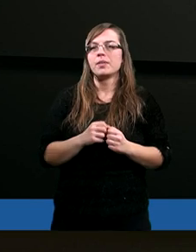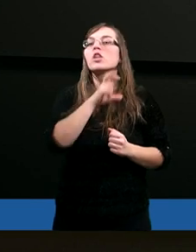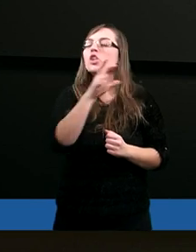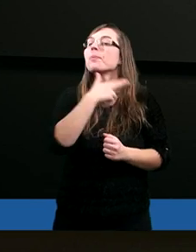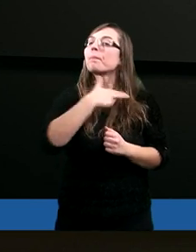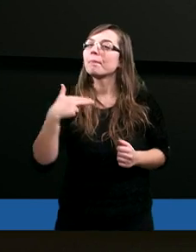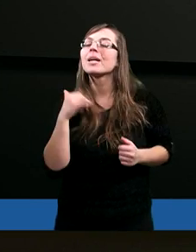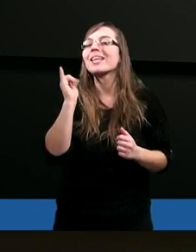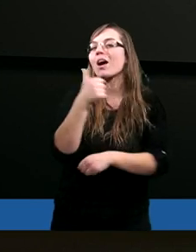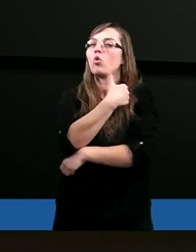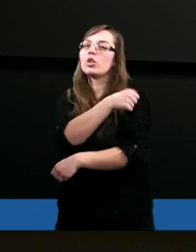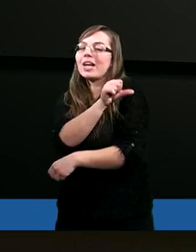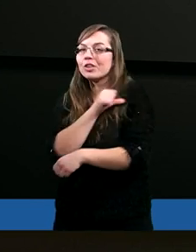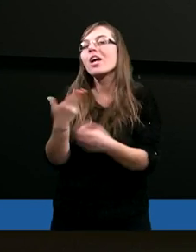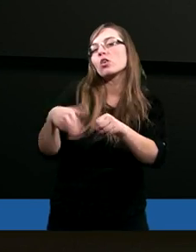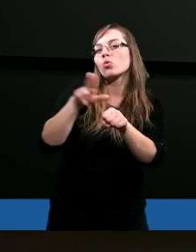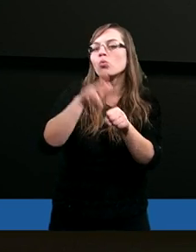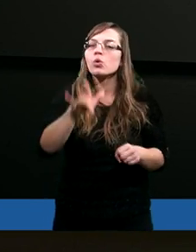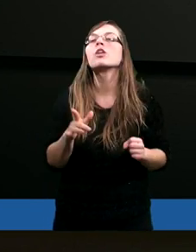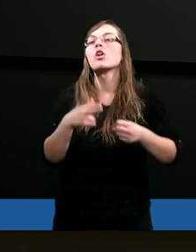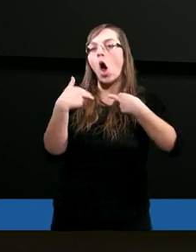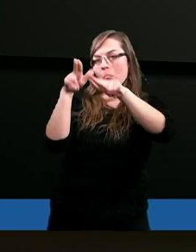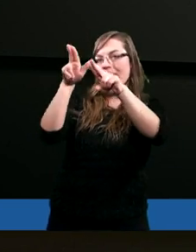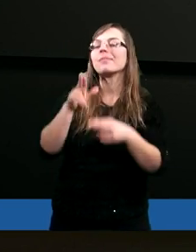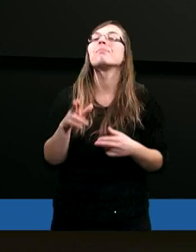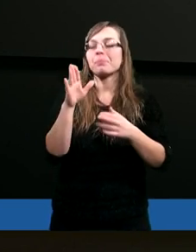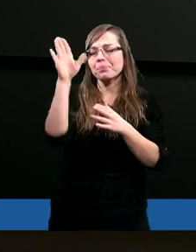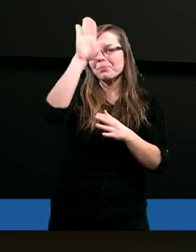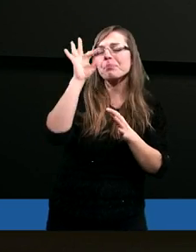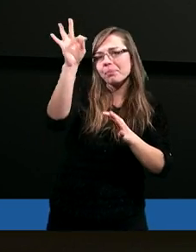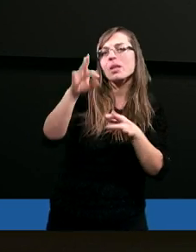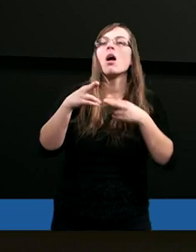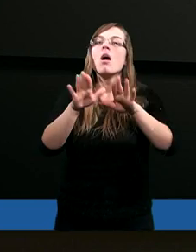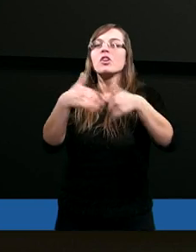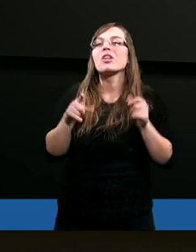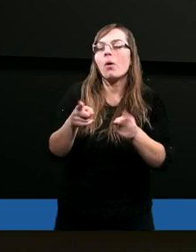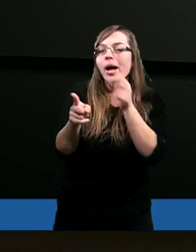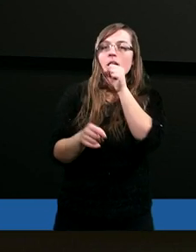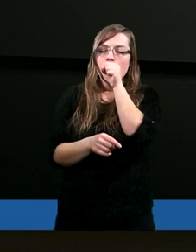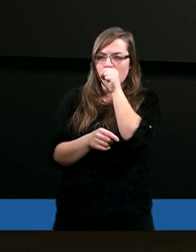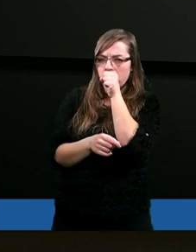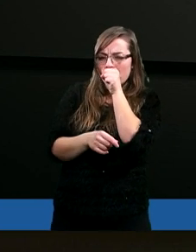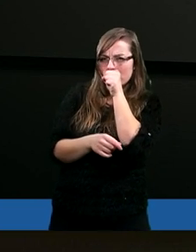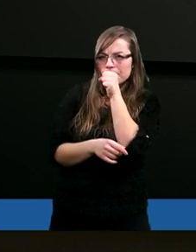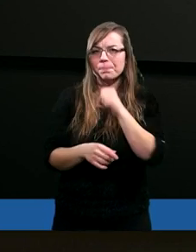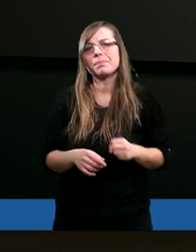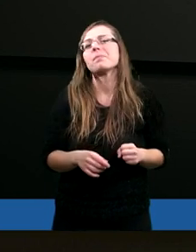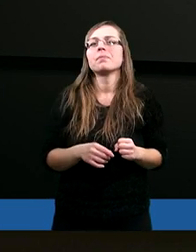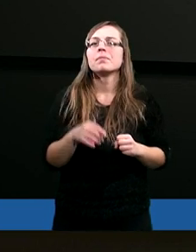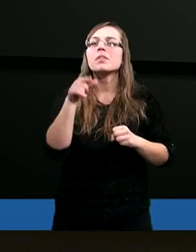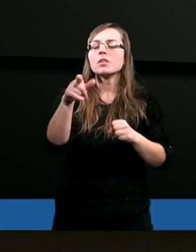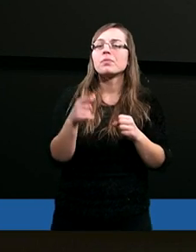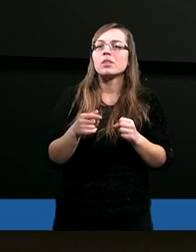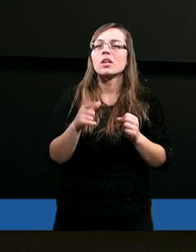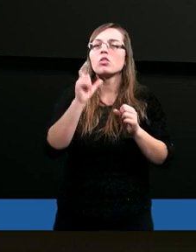Czy my jako chrześcijanie, którzy poddajemy się pod wpływ Ducha Świętego, czy odczuwamy